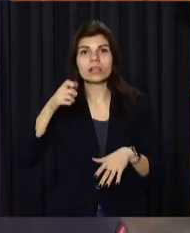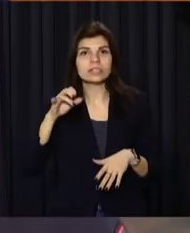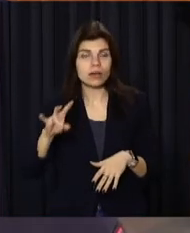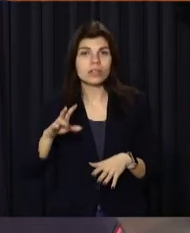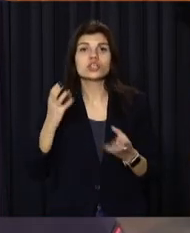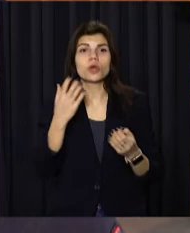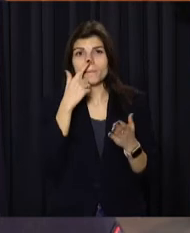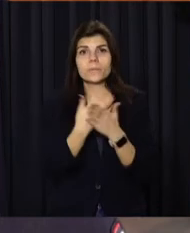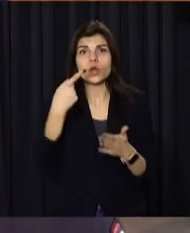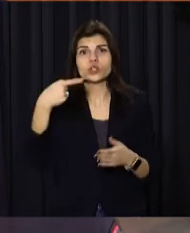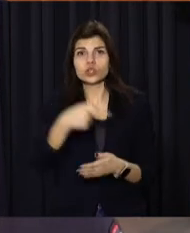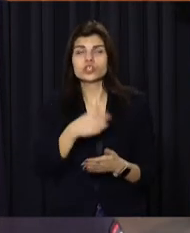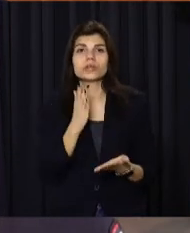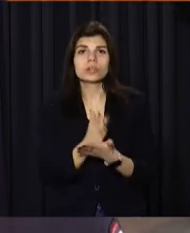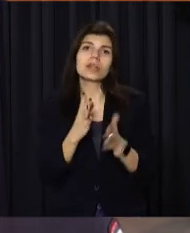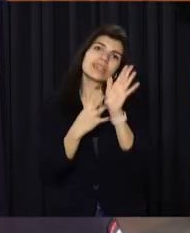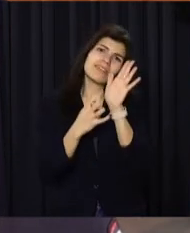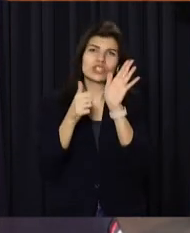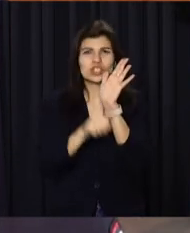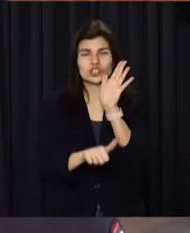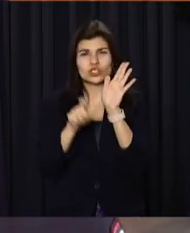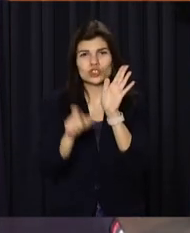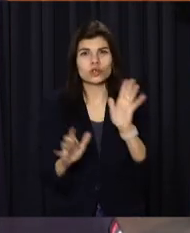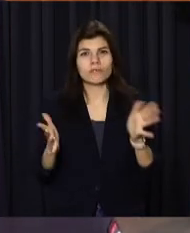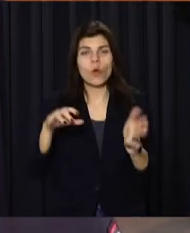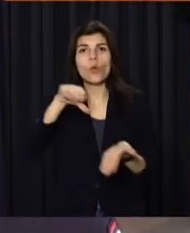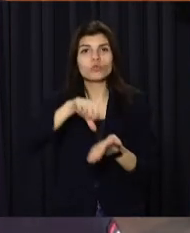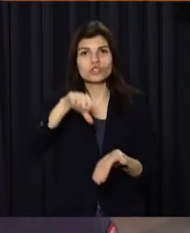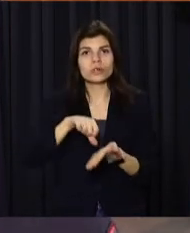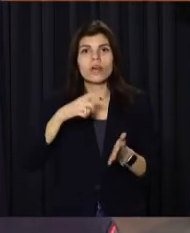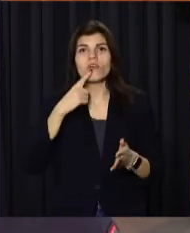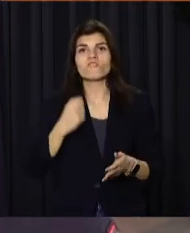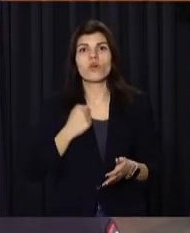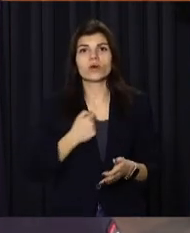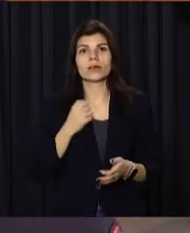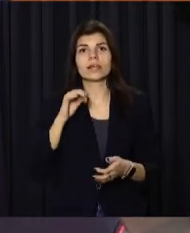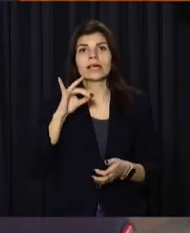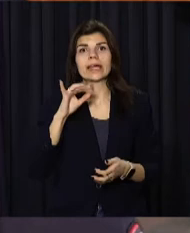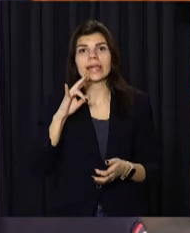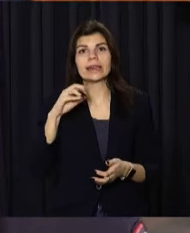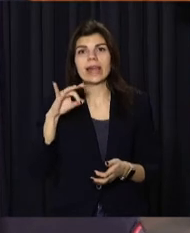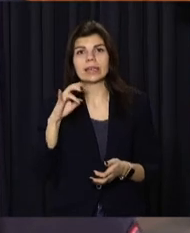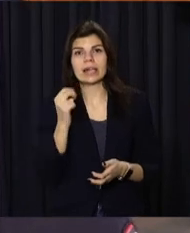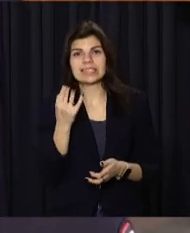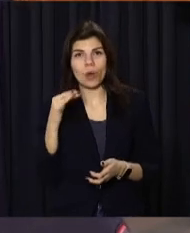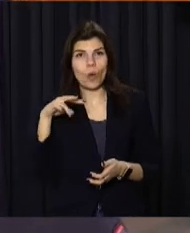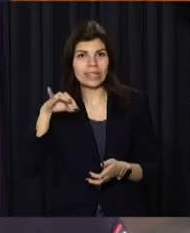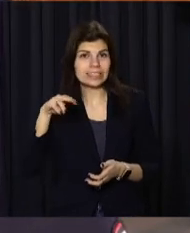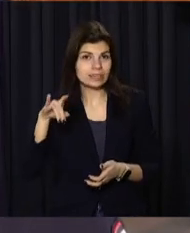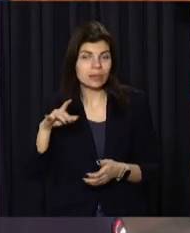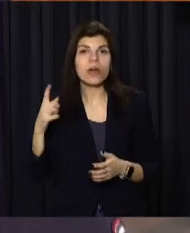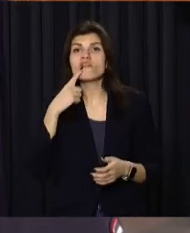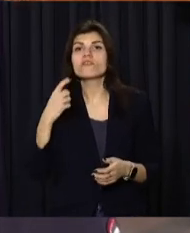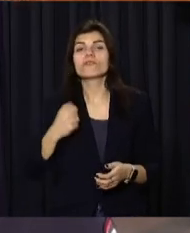1 тисячі, де-то 960 чоловік – участників воїн-інтернаціоналістів, які виконували свій